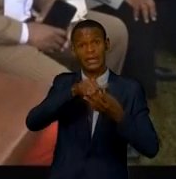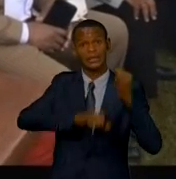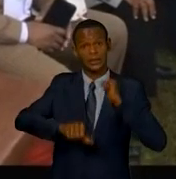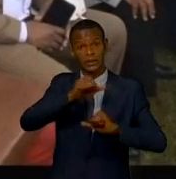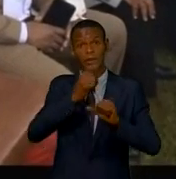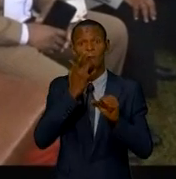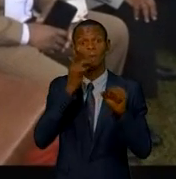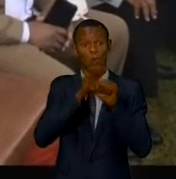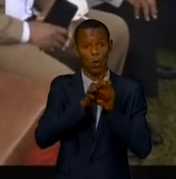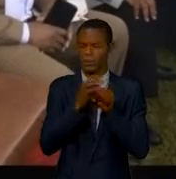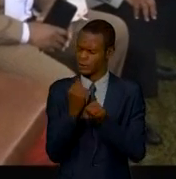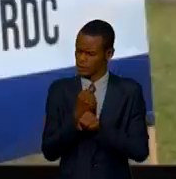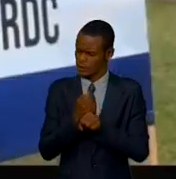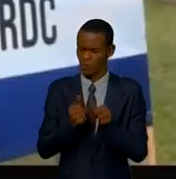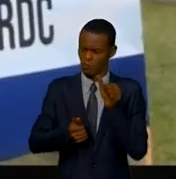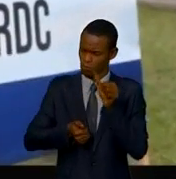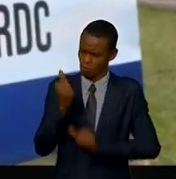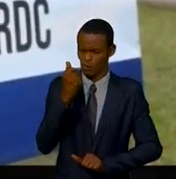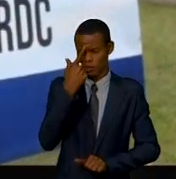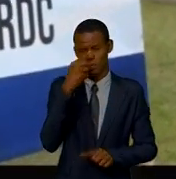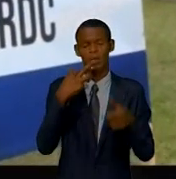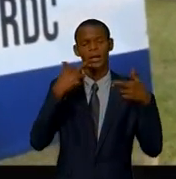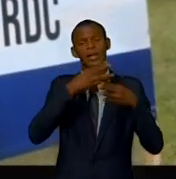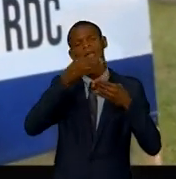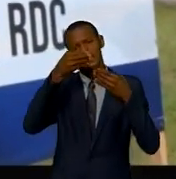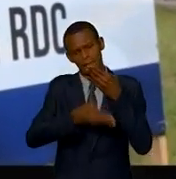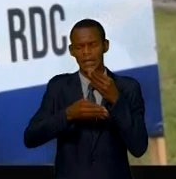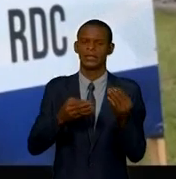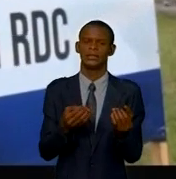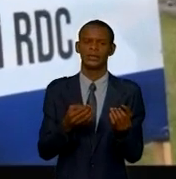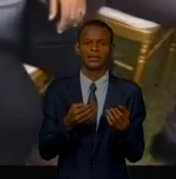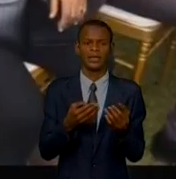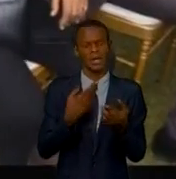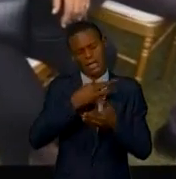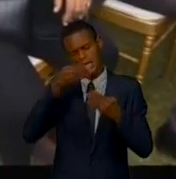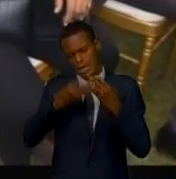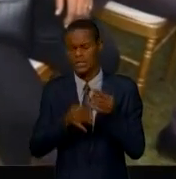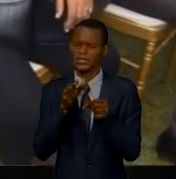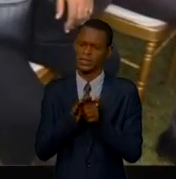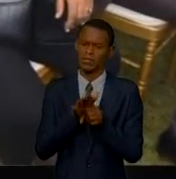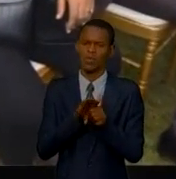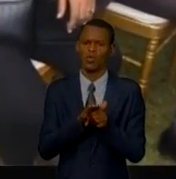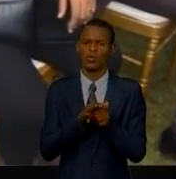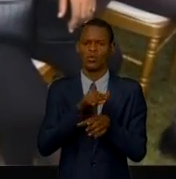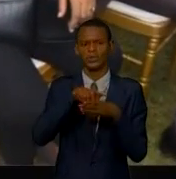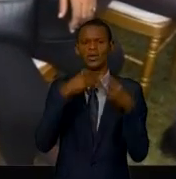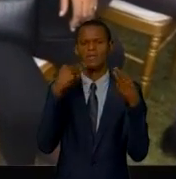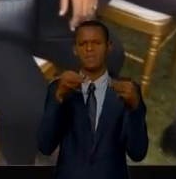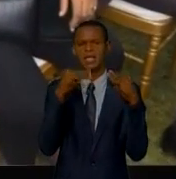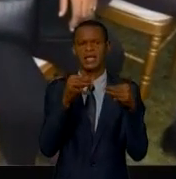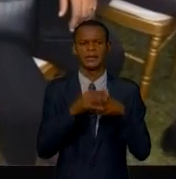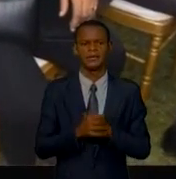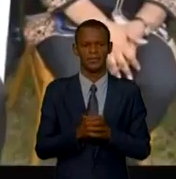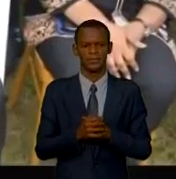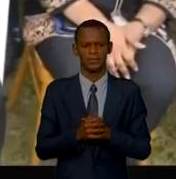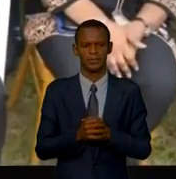plus pour réaliser des bons résultats dans son secteur, celui des médias. Et nous, comme sous l'impulsion du chef de